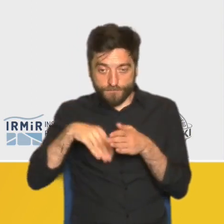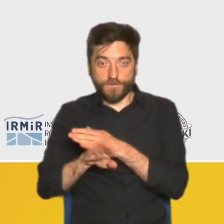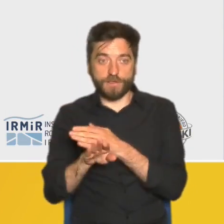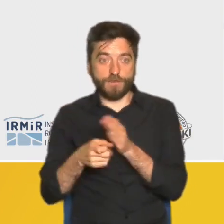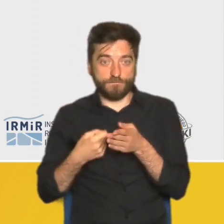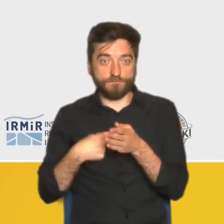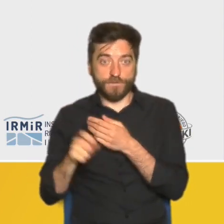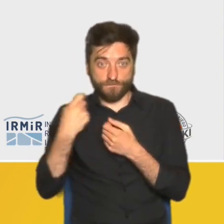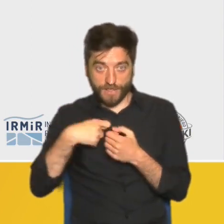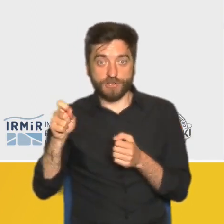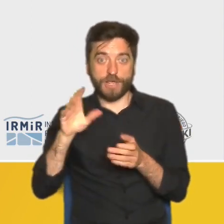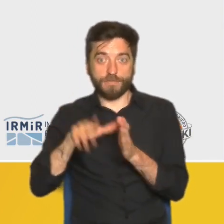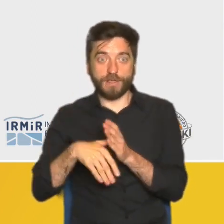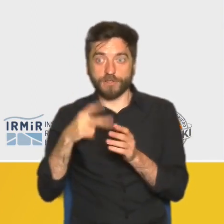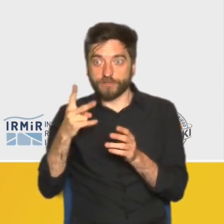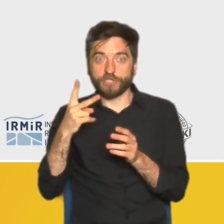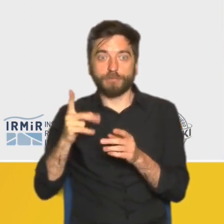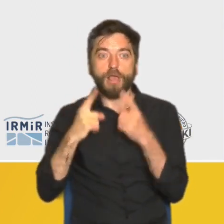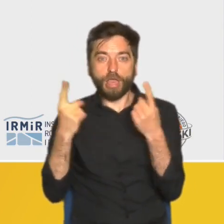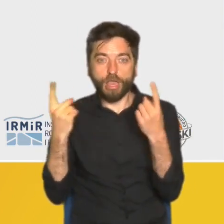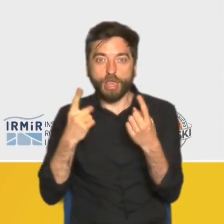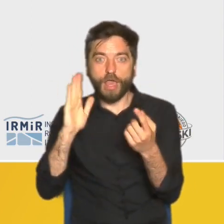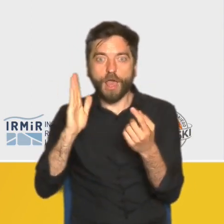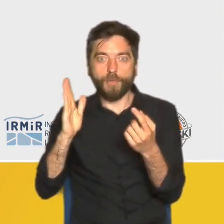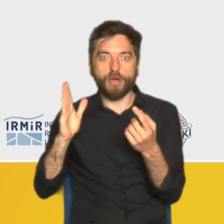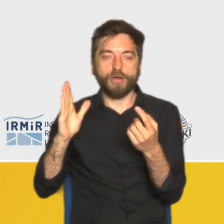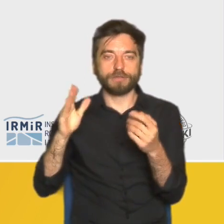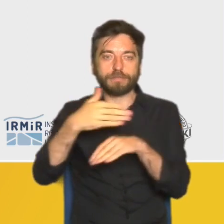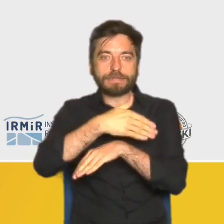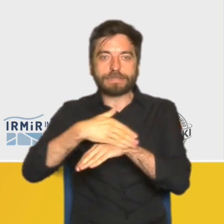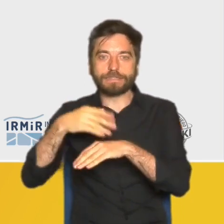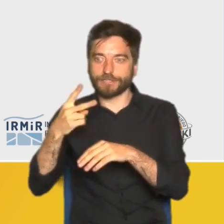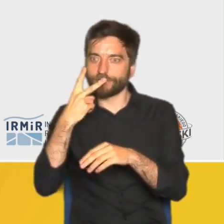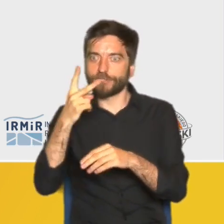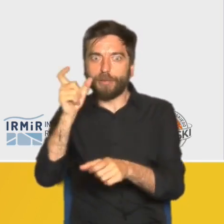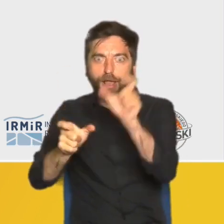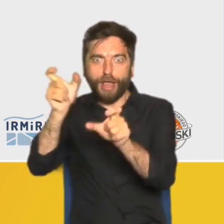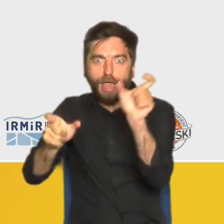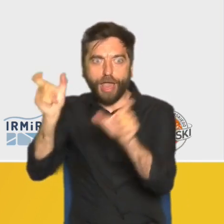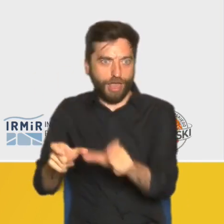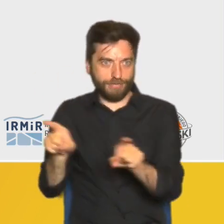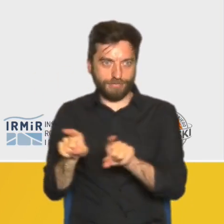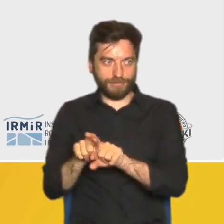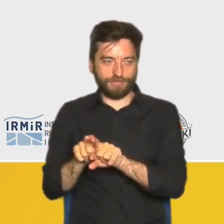handlowo-przemysłowych, po czym za niewidzialną granicą wyrastają ponownie gęste osiedla mieszkaniowe.